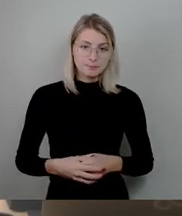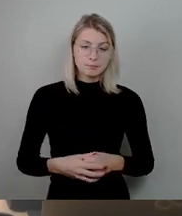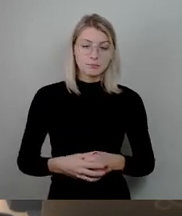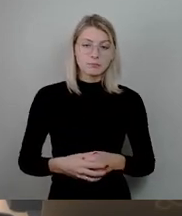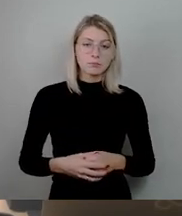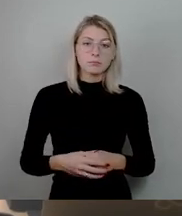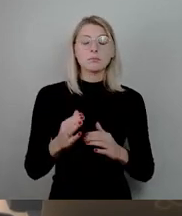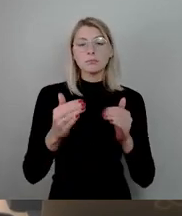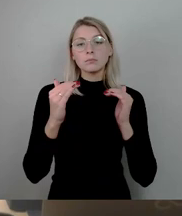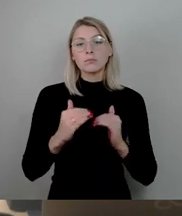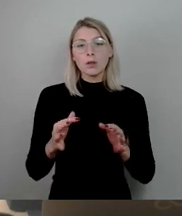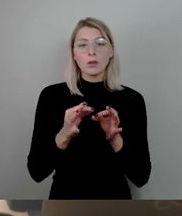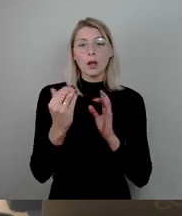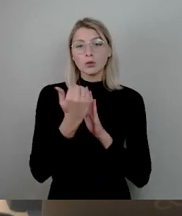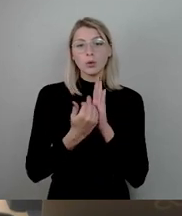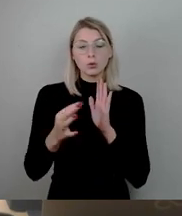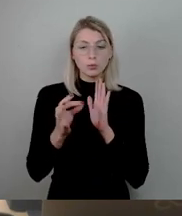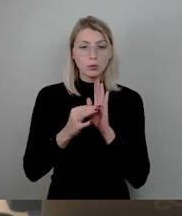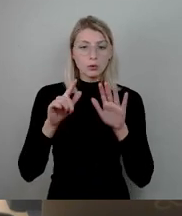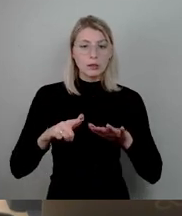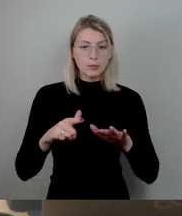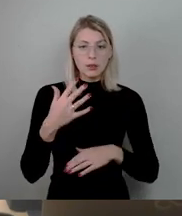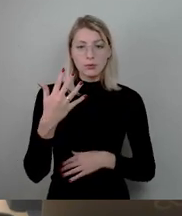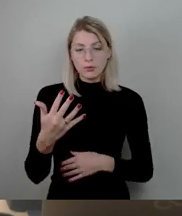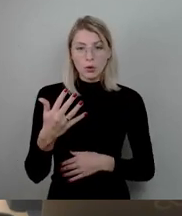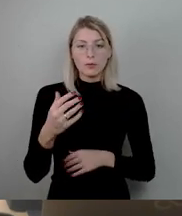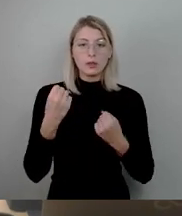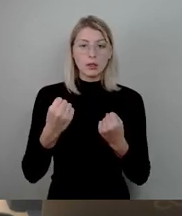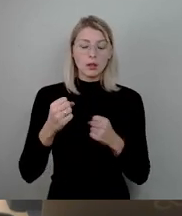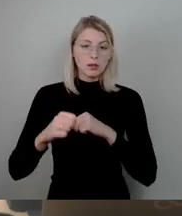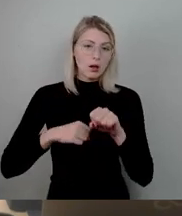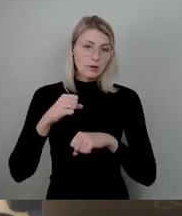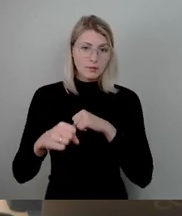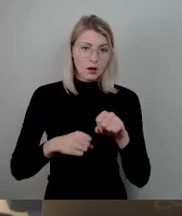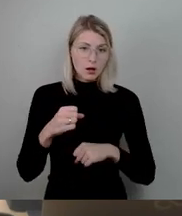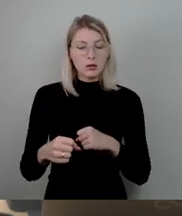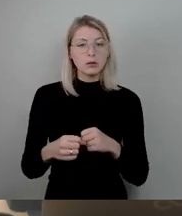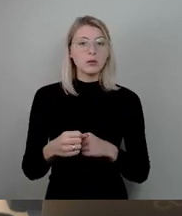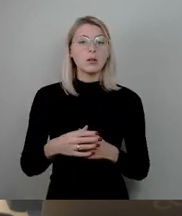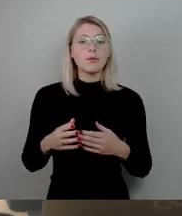17, 5. Sicheres Radfahren, geschützte Radfahrstreifen für Dresden-Einreicher.